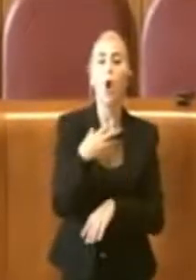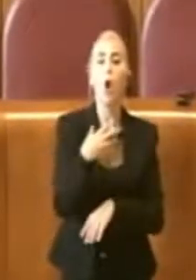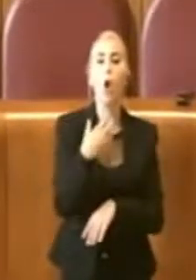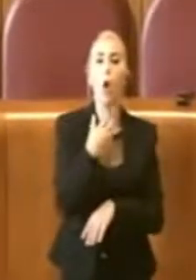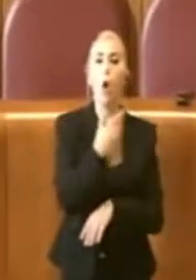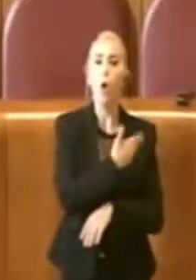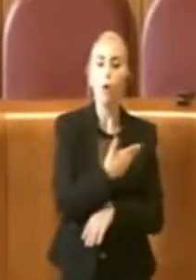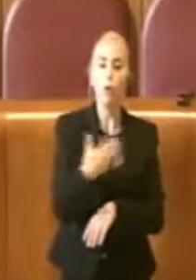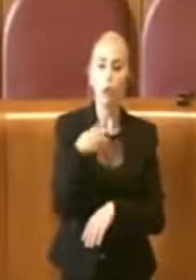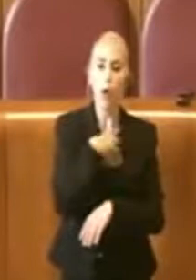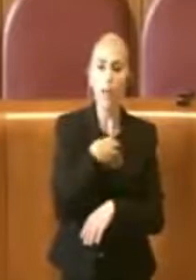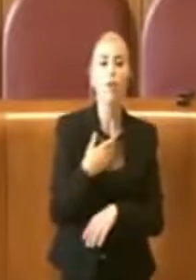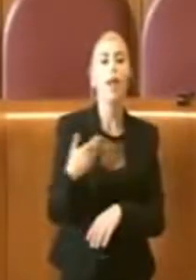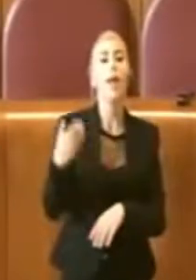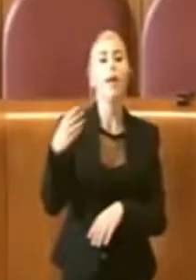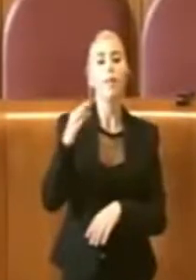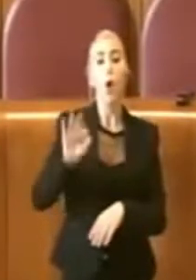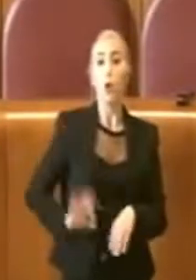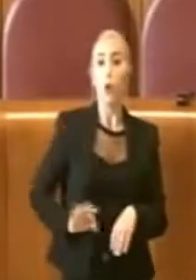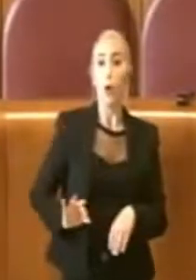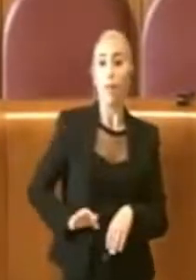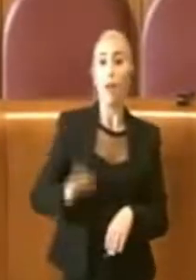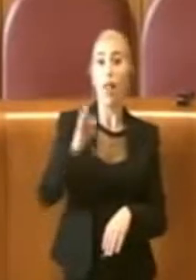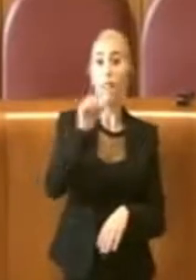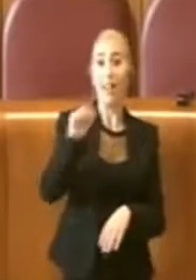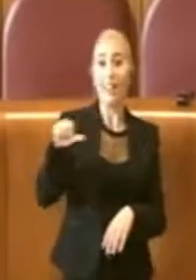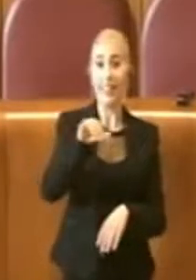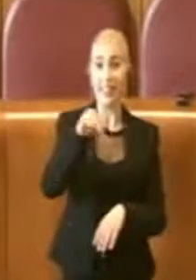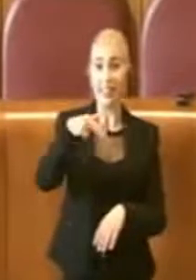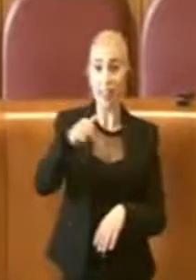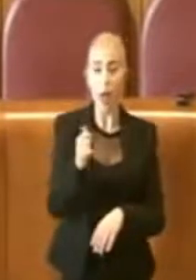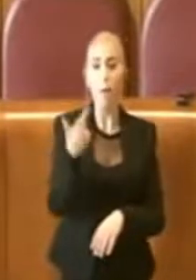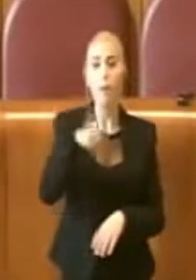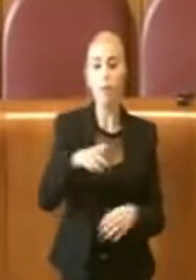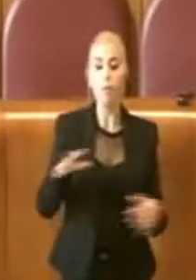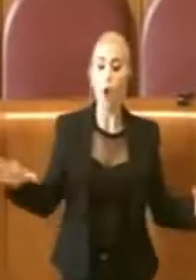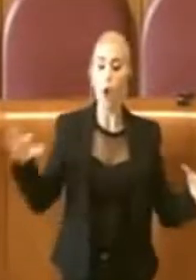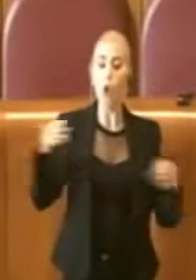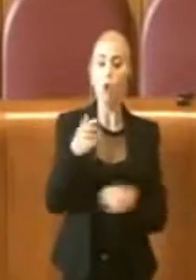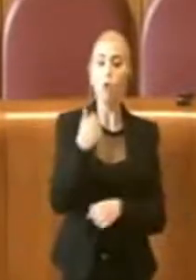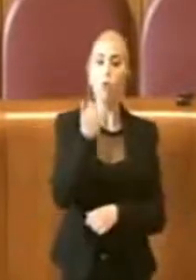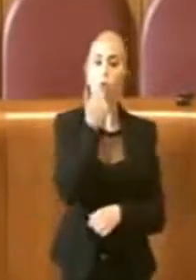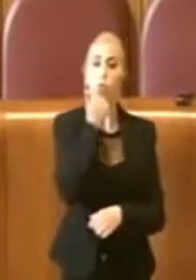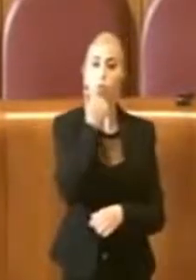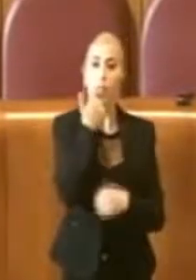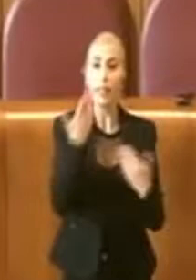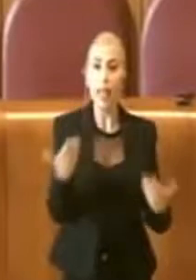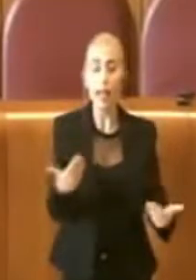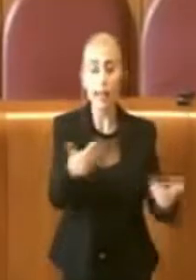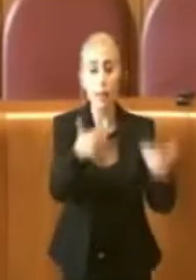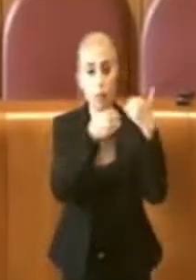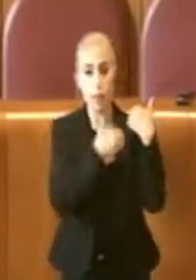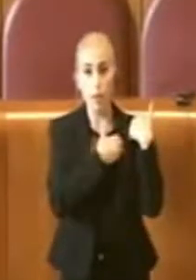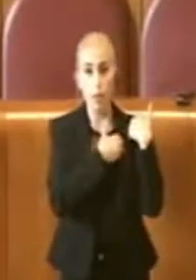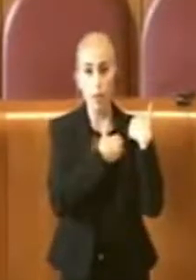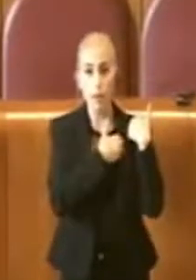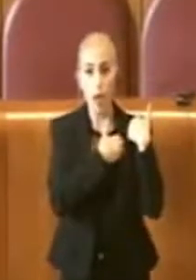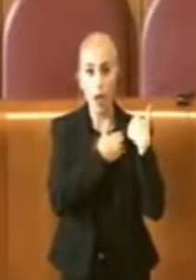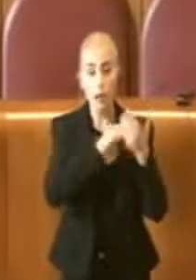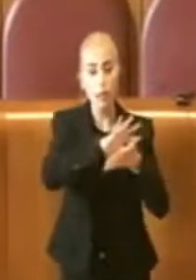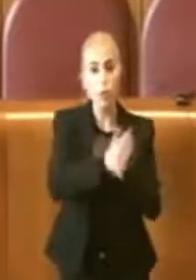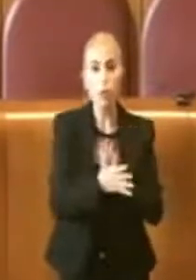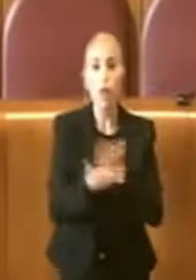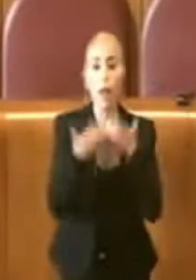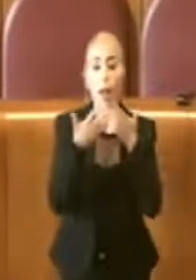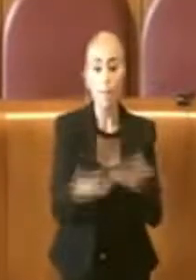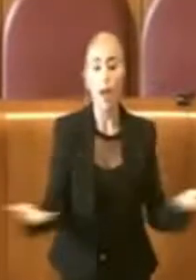perché credo che ci dobbiamo unire a quelle scuse, perché le responsabilità del disastro del parco della